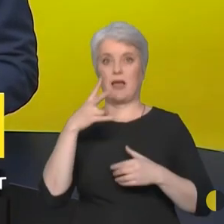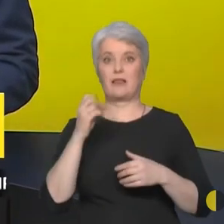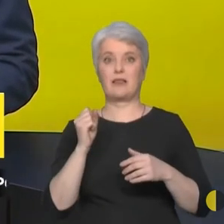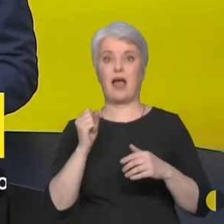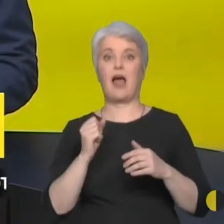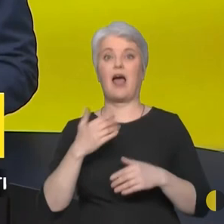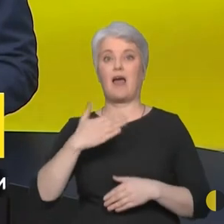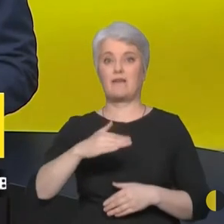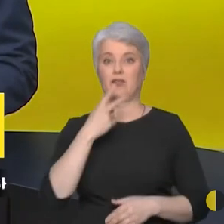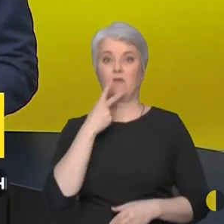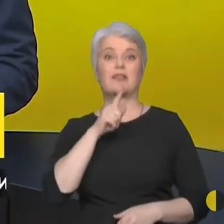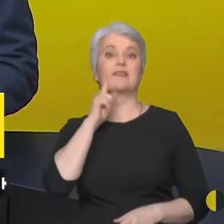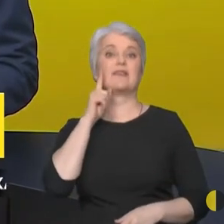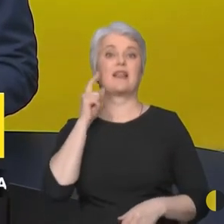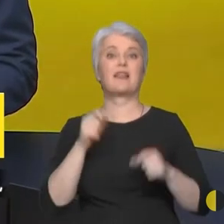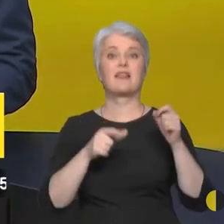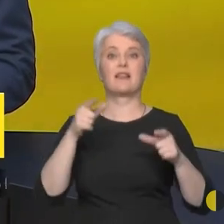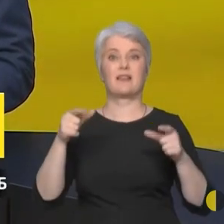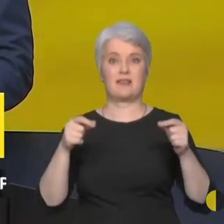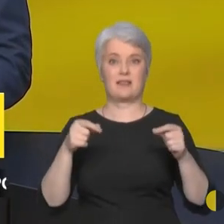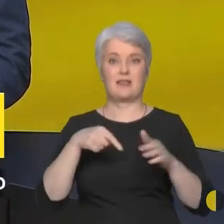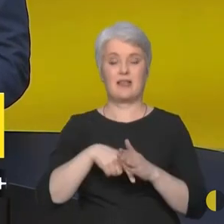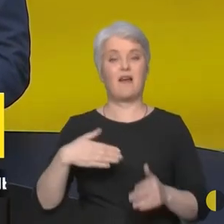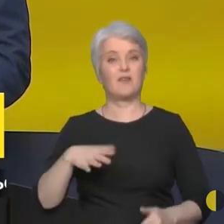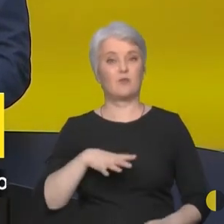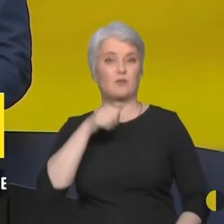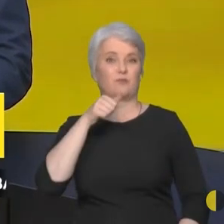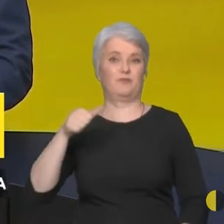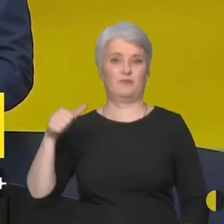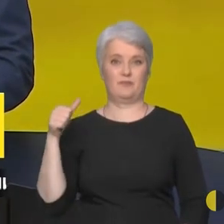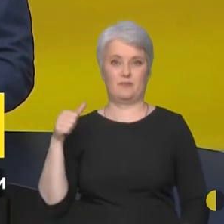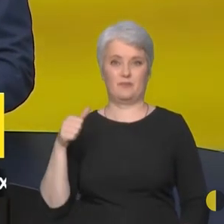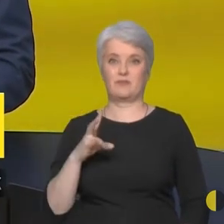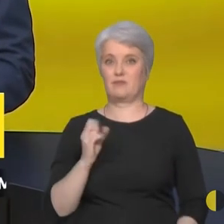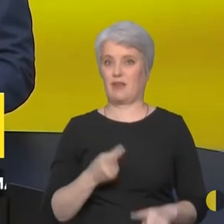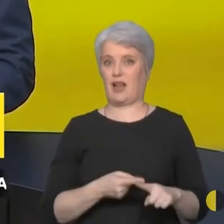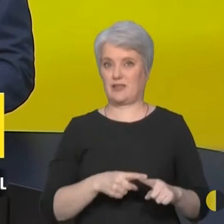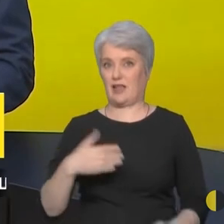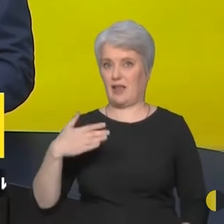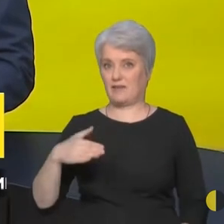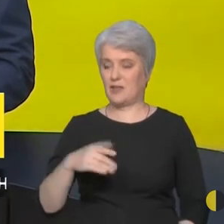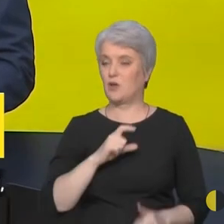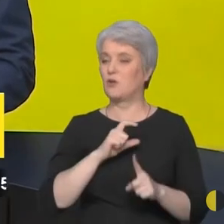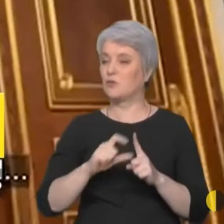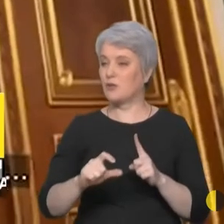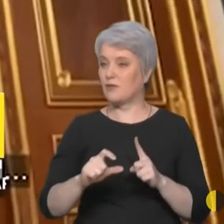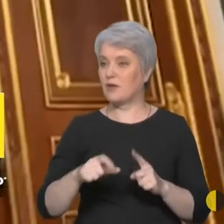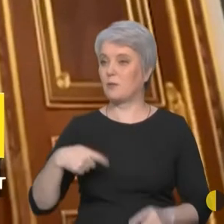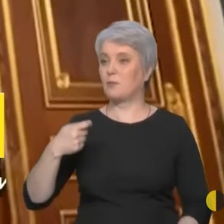На кадри зі стратою імовірно українського полоненого відреагував і президент Володимир Зеленський.